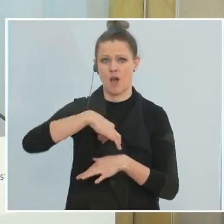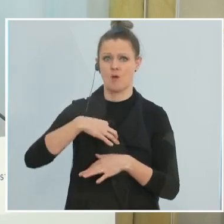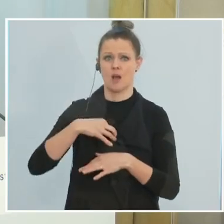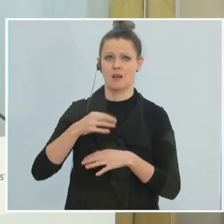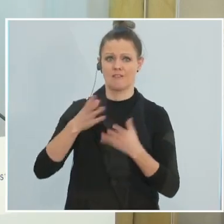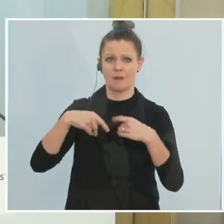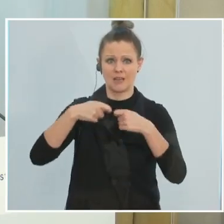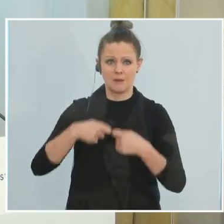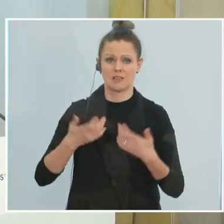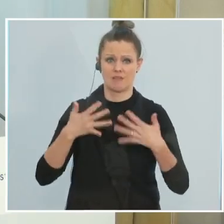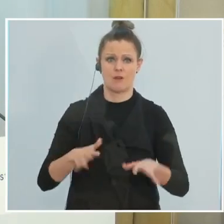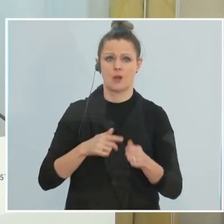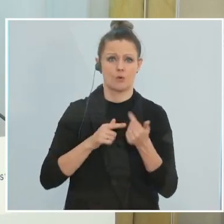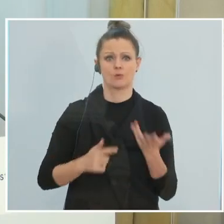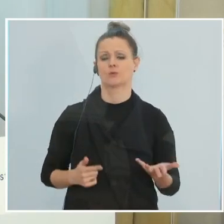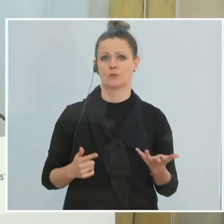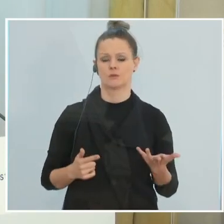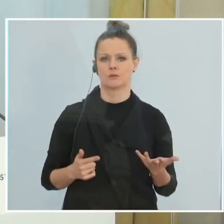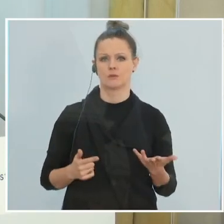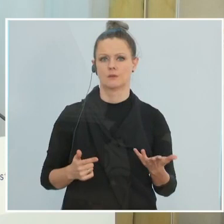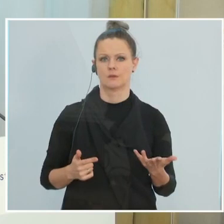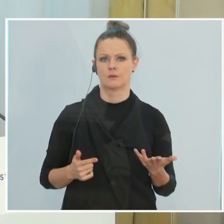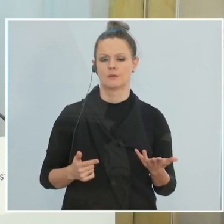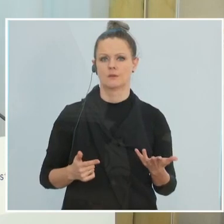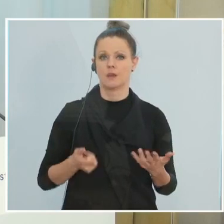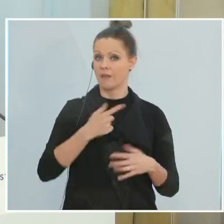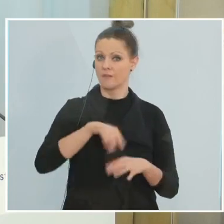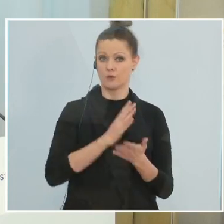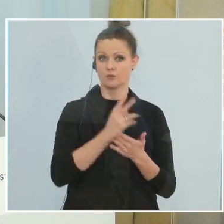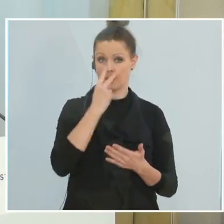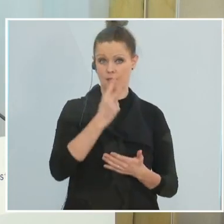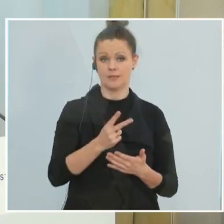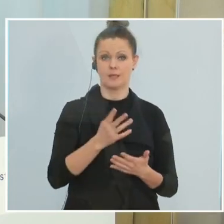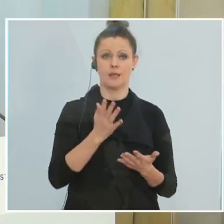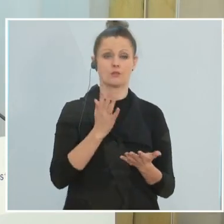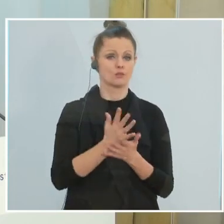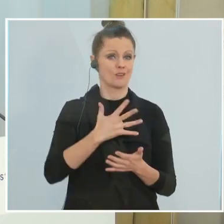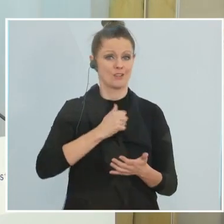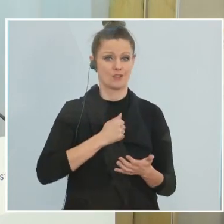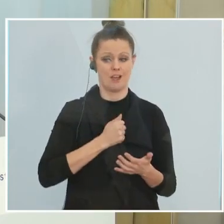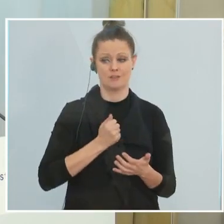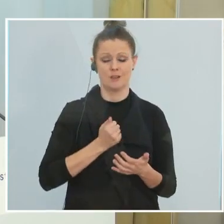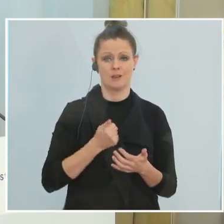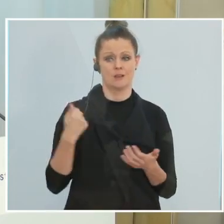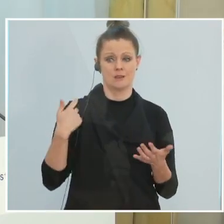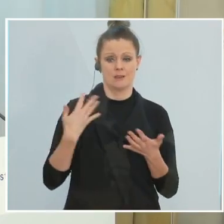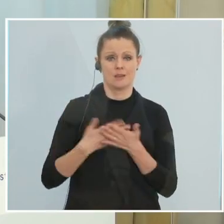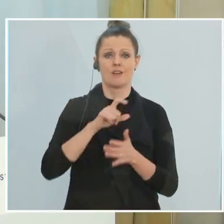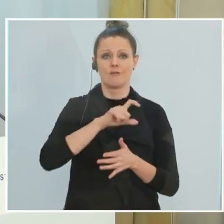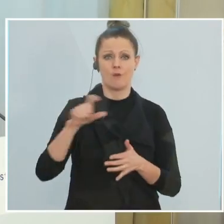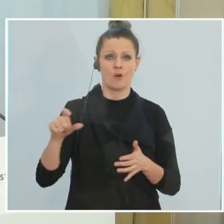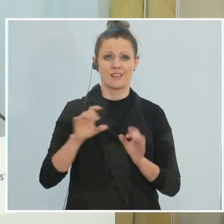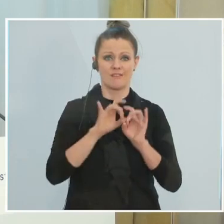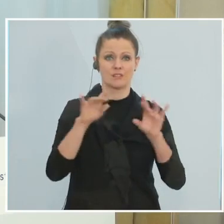Angehörigen und so weiter. Und wir haben gesehen, wir haben es geschafft, in den letzten Wochen die Infektionszahlen wieder